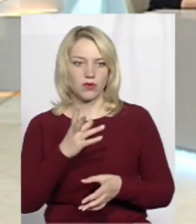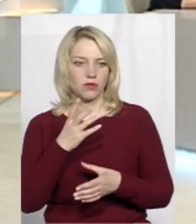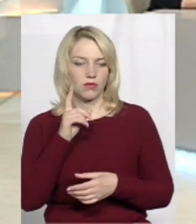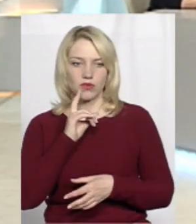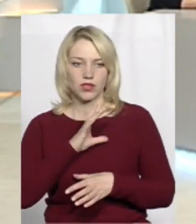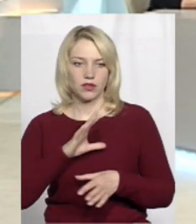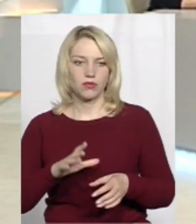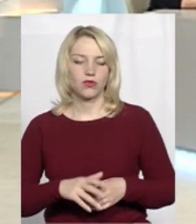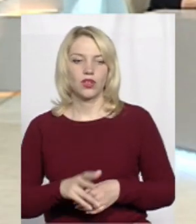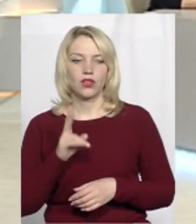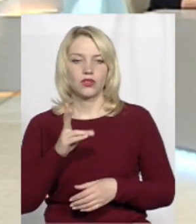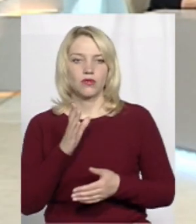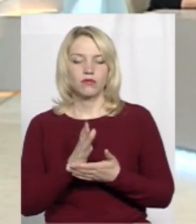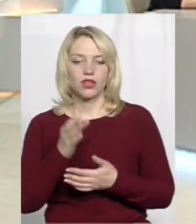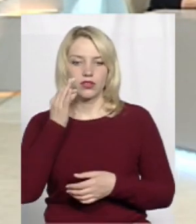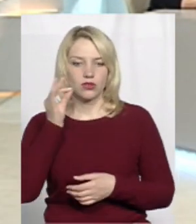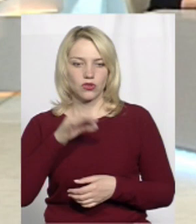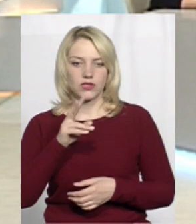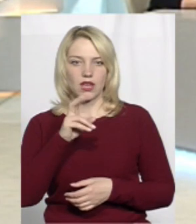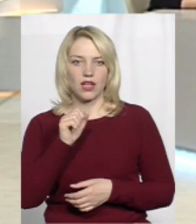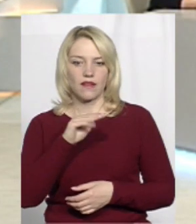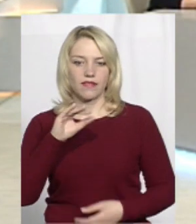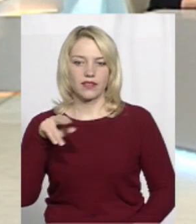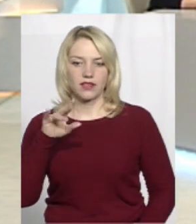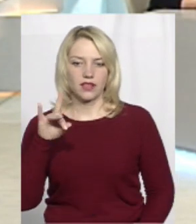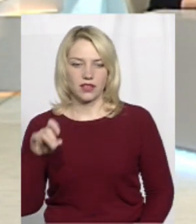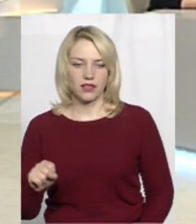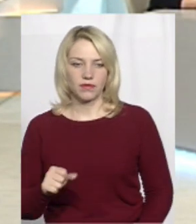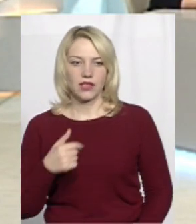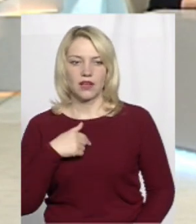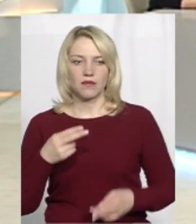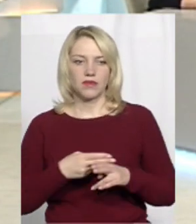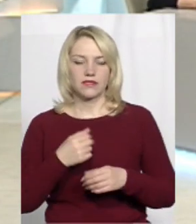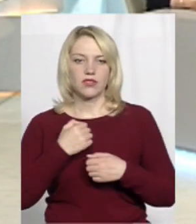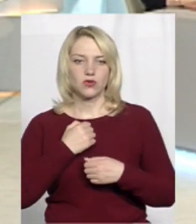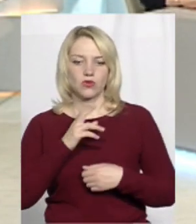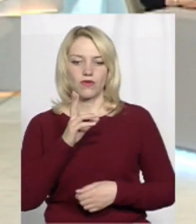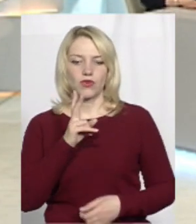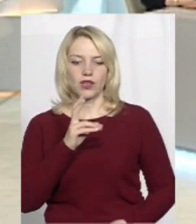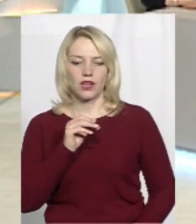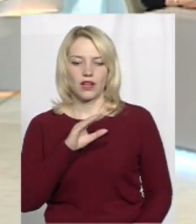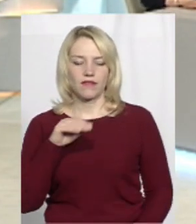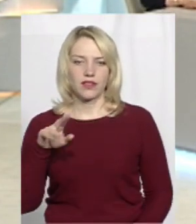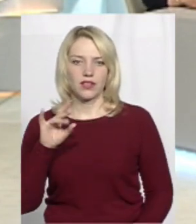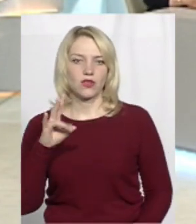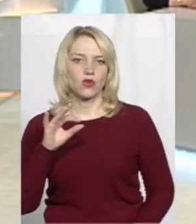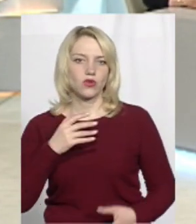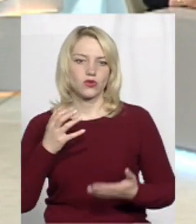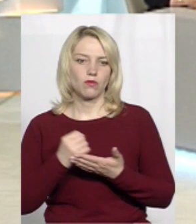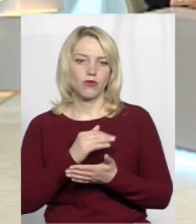Хтось має досвід військової кафедри. Я без військової кафедри, але здобув після служби в армії